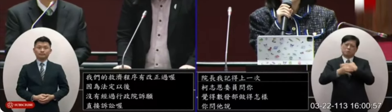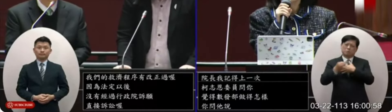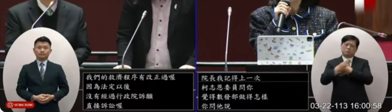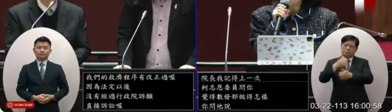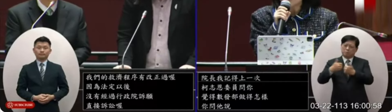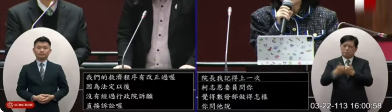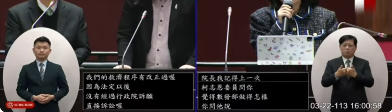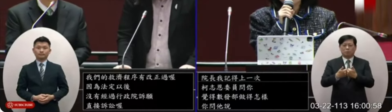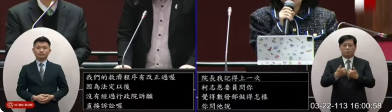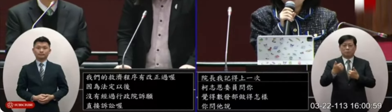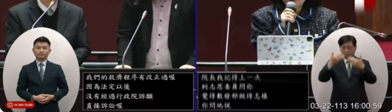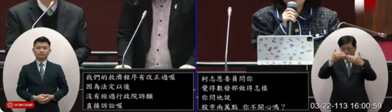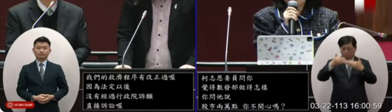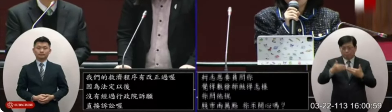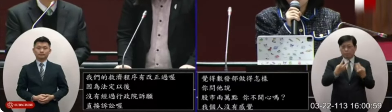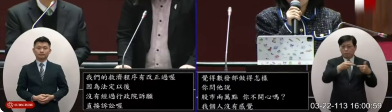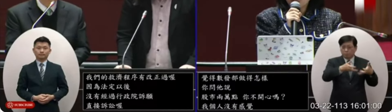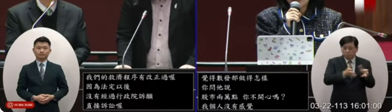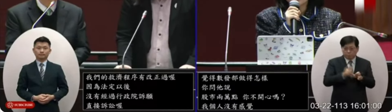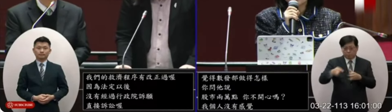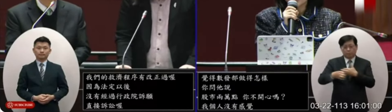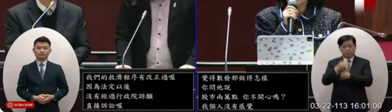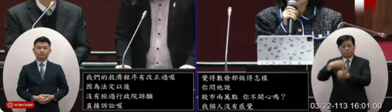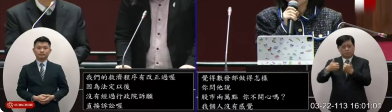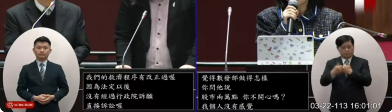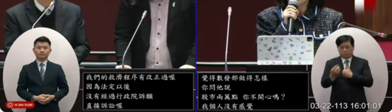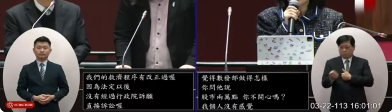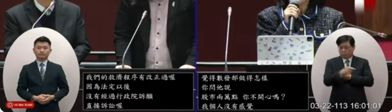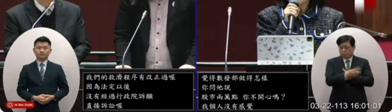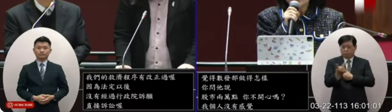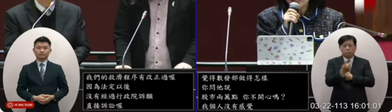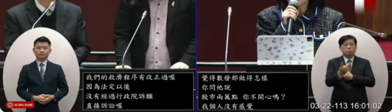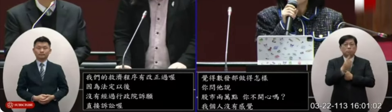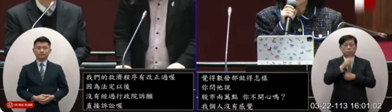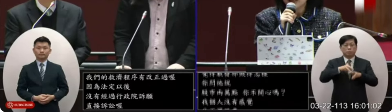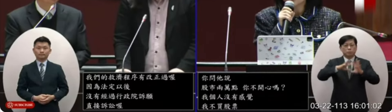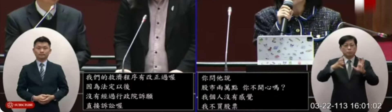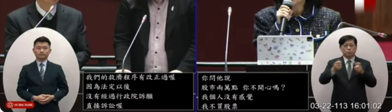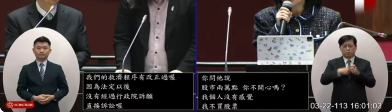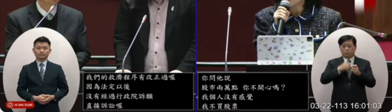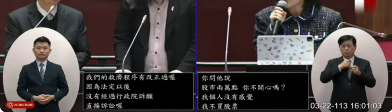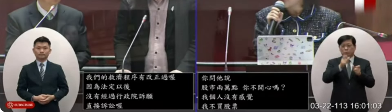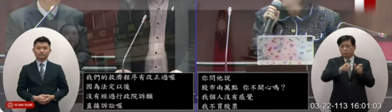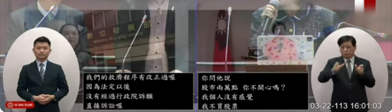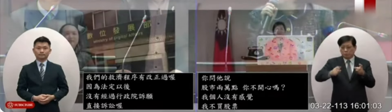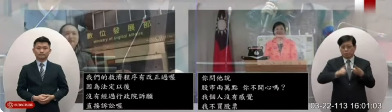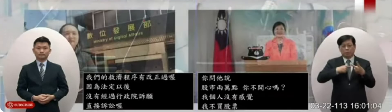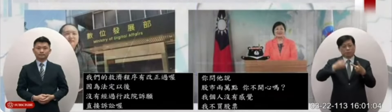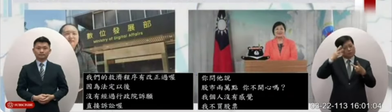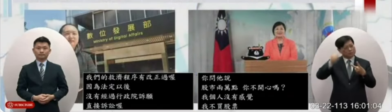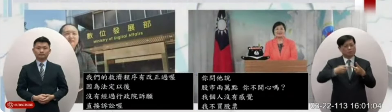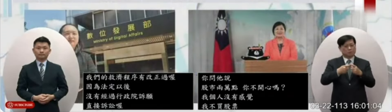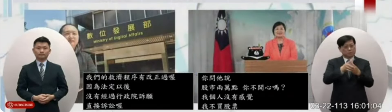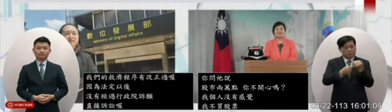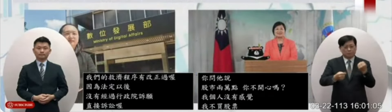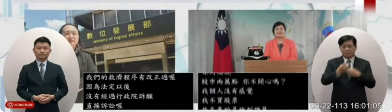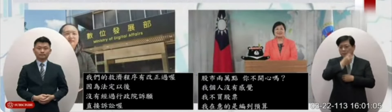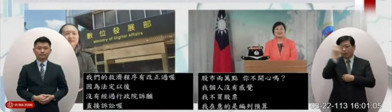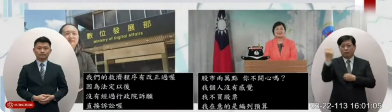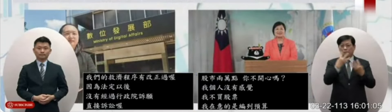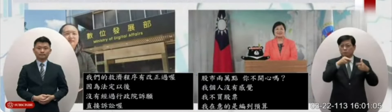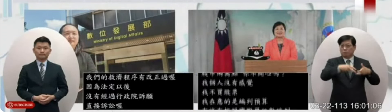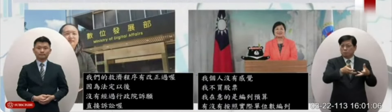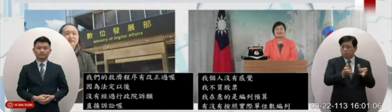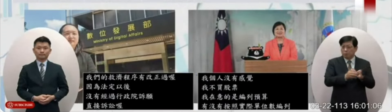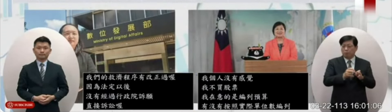僑委會可是我們卻比較了訴發部跟僑委會的這個出國的項目天數跟出國人數之後發現